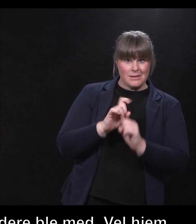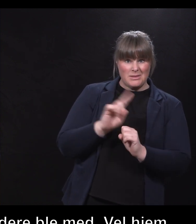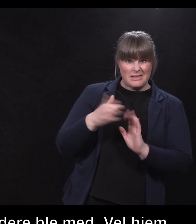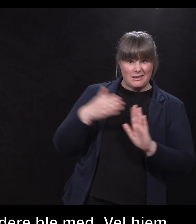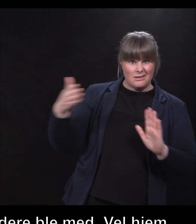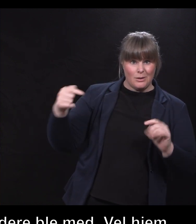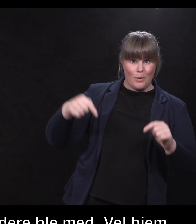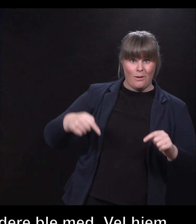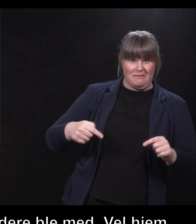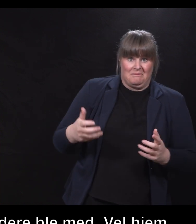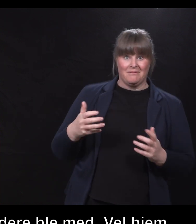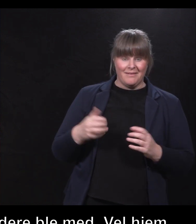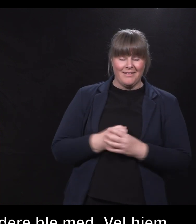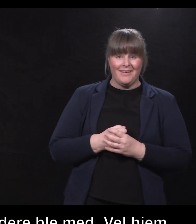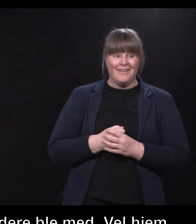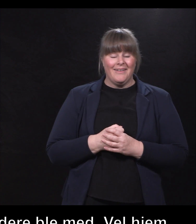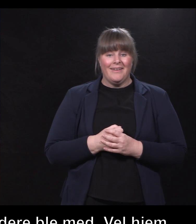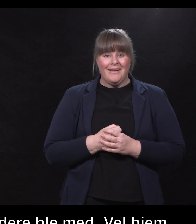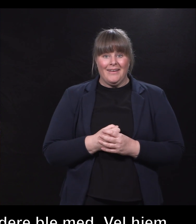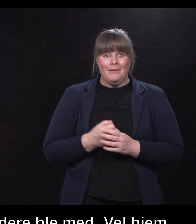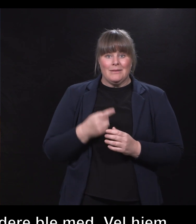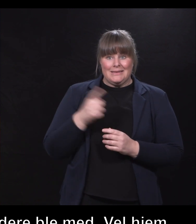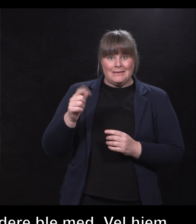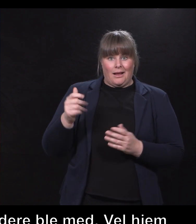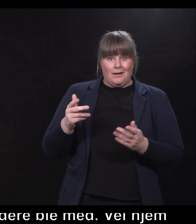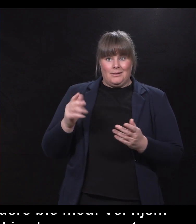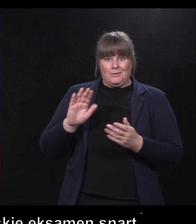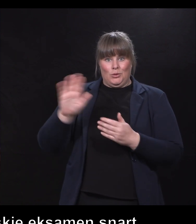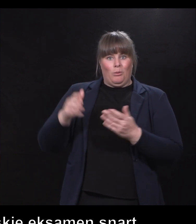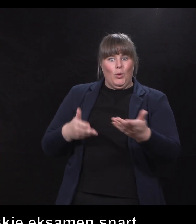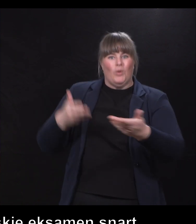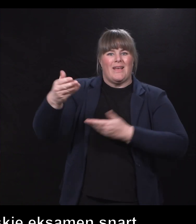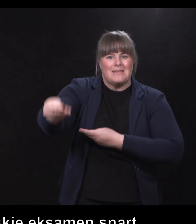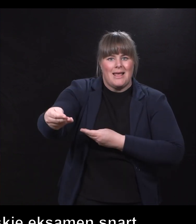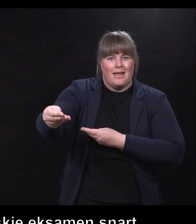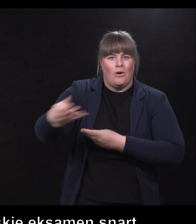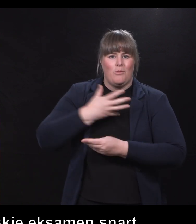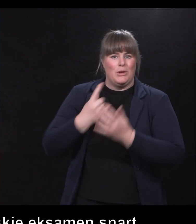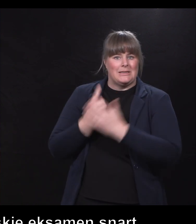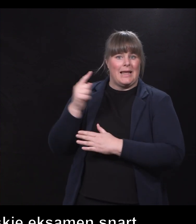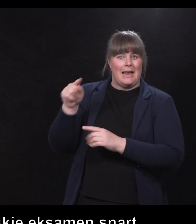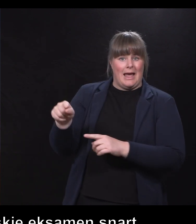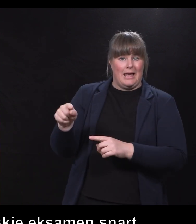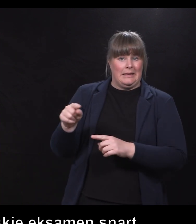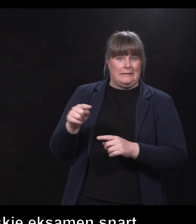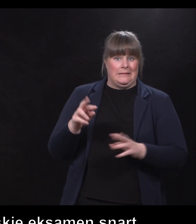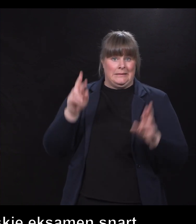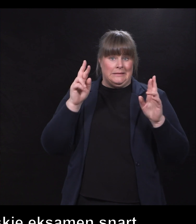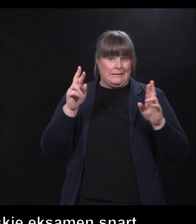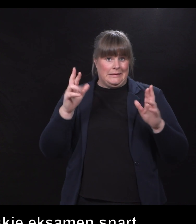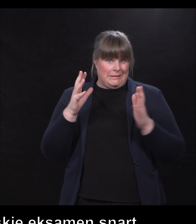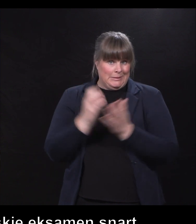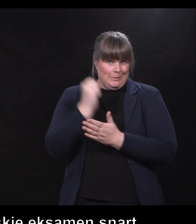i hvert fall, ettersom jeg skjønner, så skal de ut på utveksling, så det er mye som skjer der, og håper at dere får masse nye